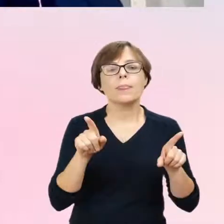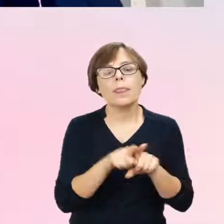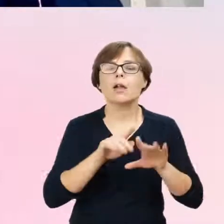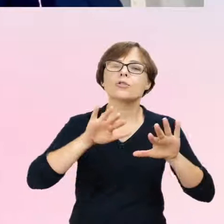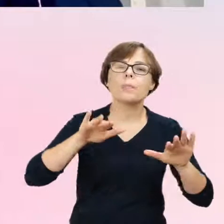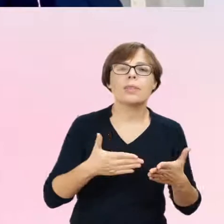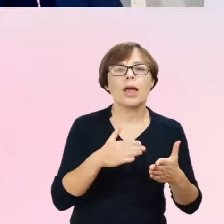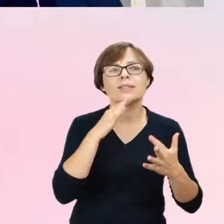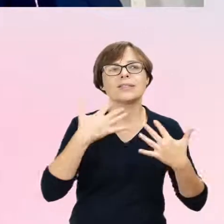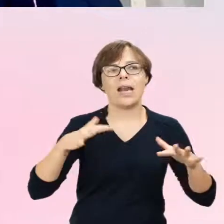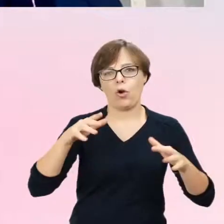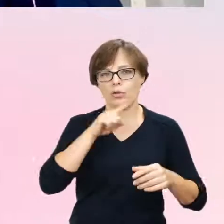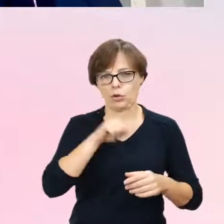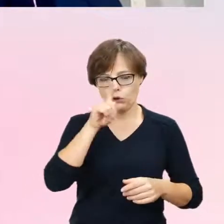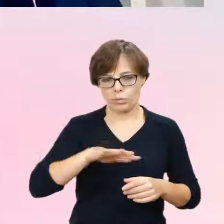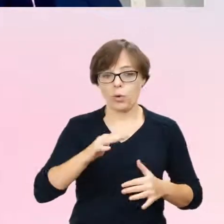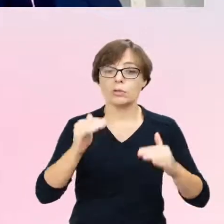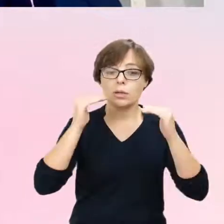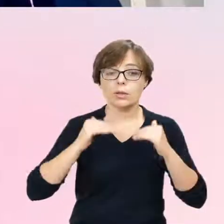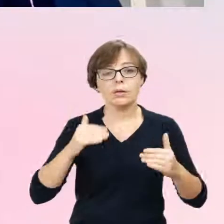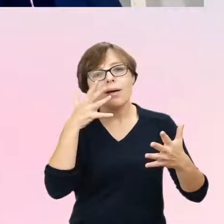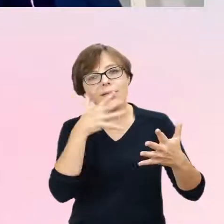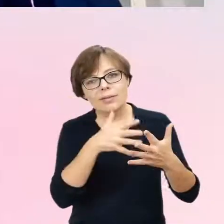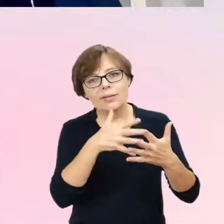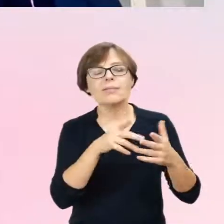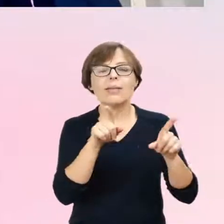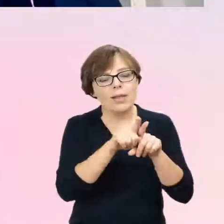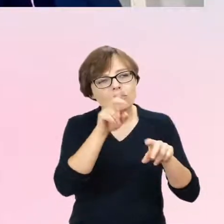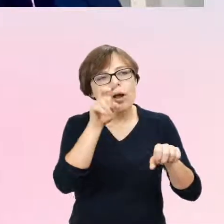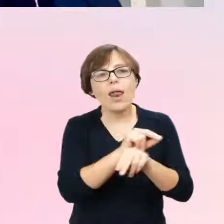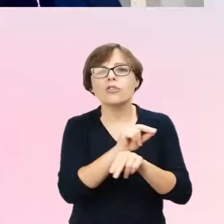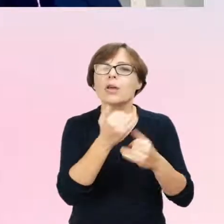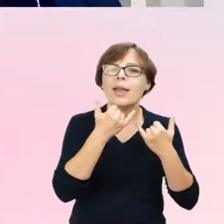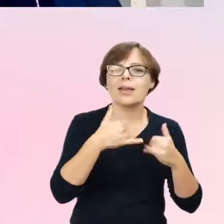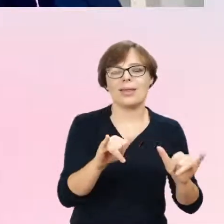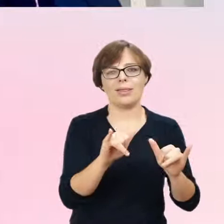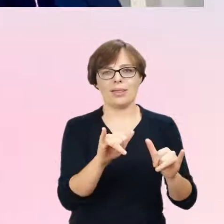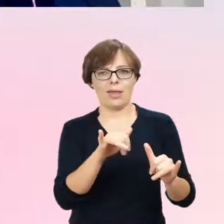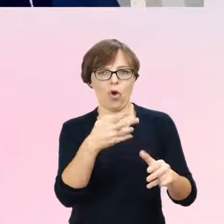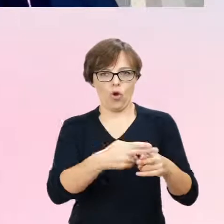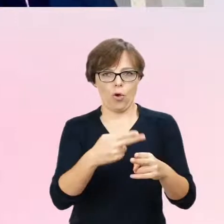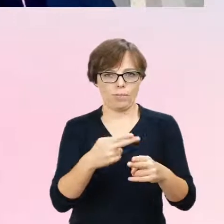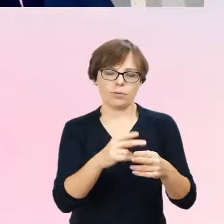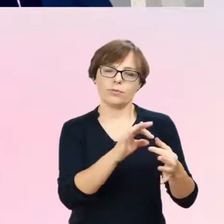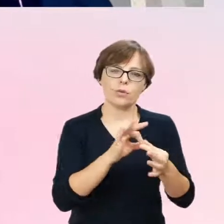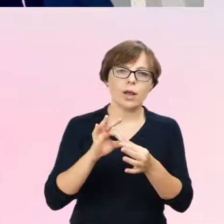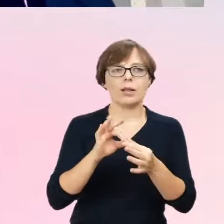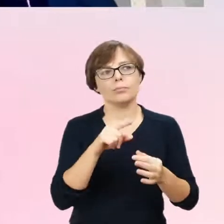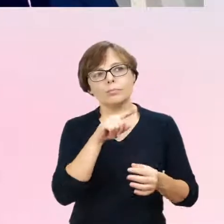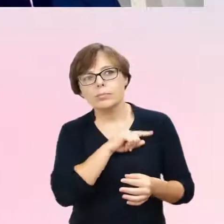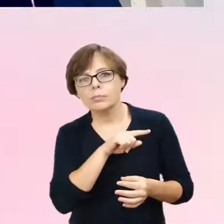Kolejna rzecz, diagnoza i leczenie innych współwystępujących objawów, zaburzeń zdrowia psychicznego u dzieci czy